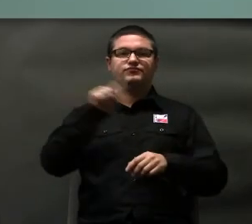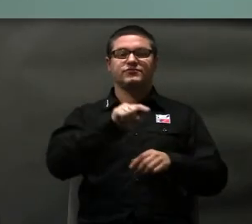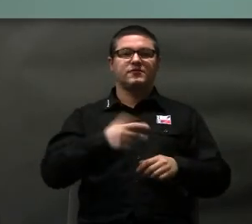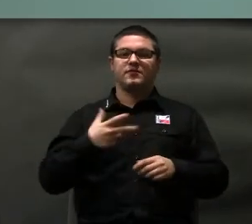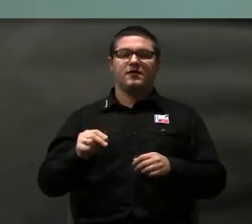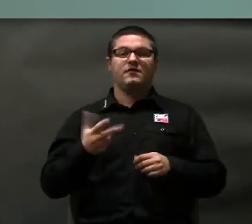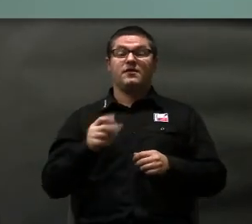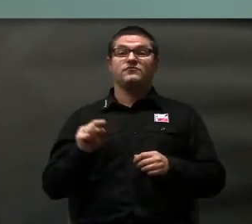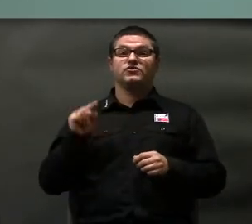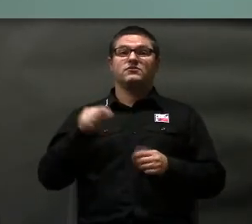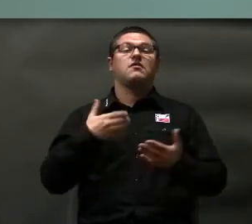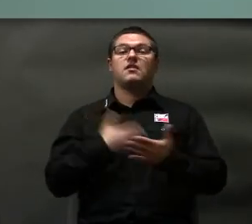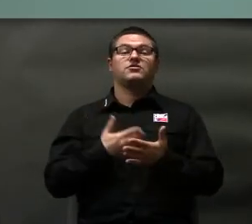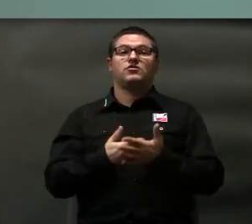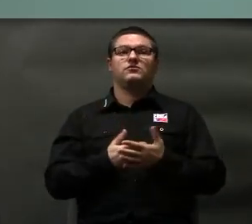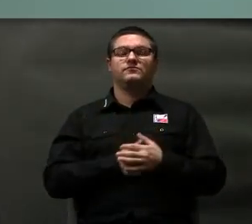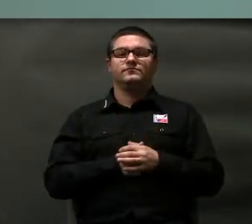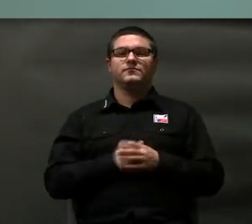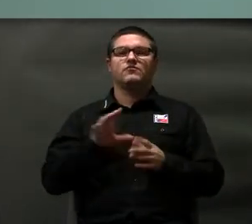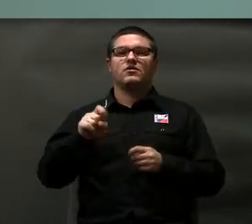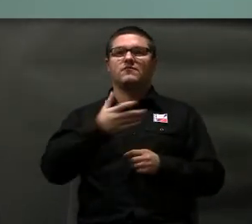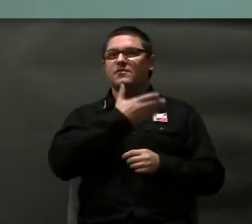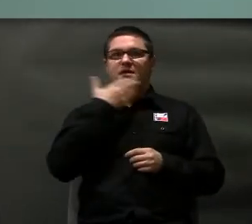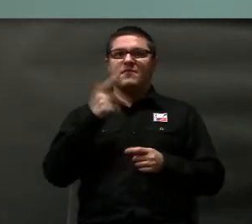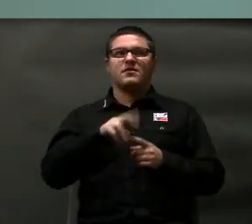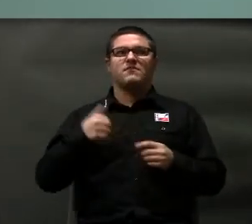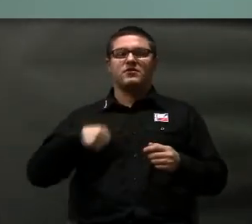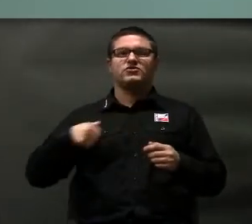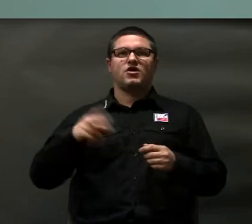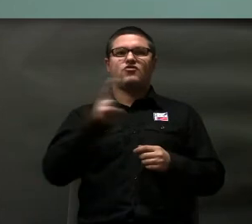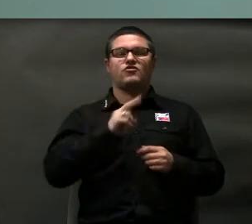Nie przychodzą dlatego, że nikt tam na nich nie czeka.